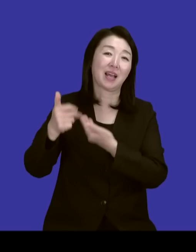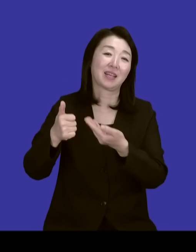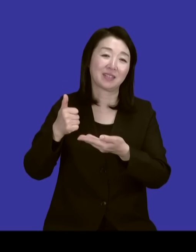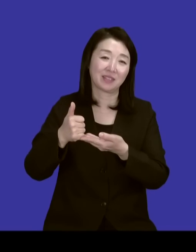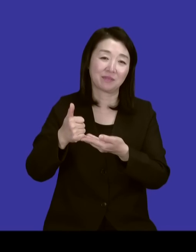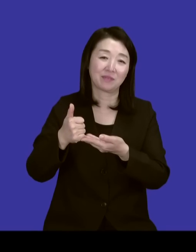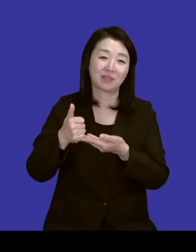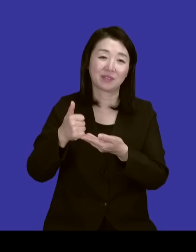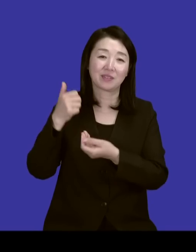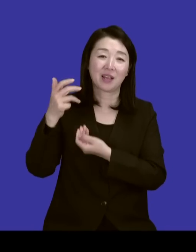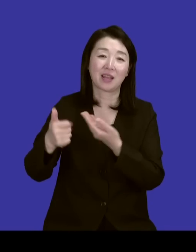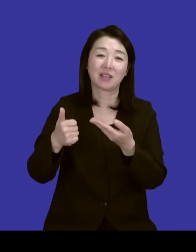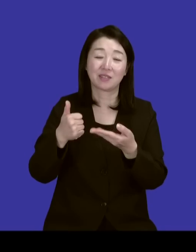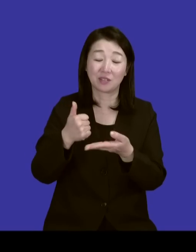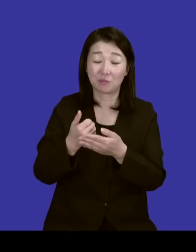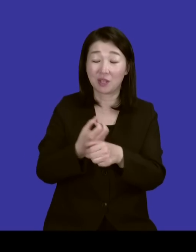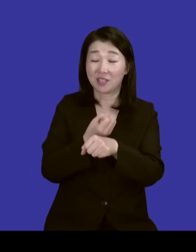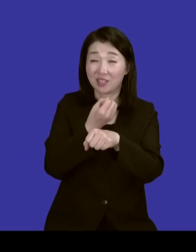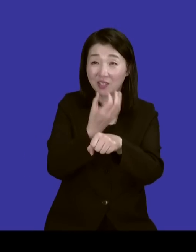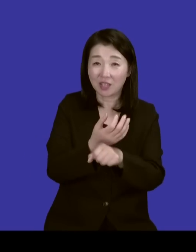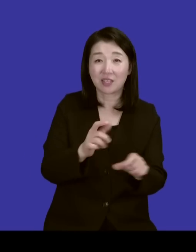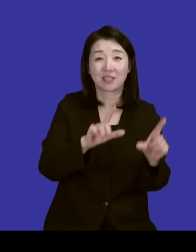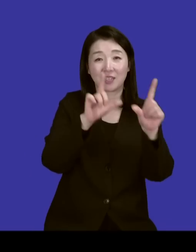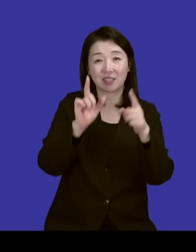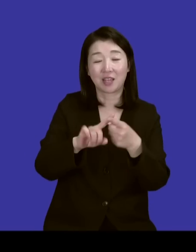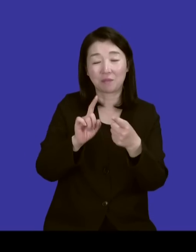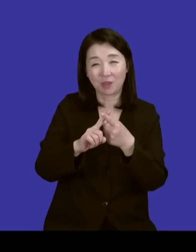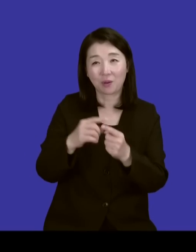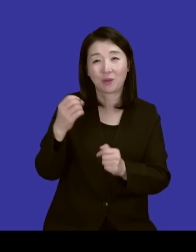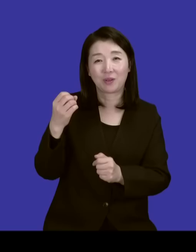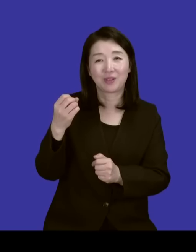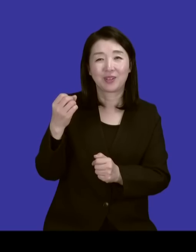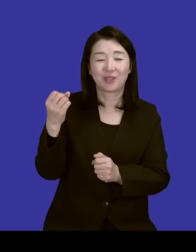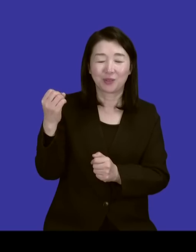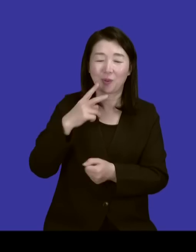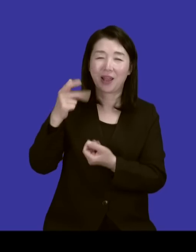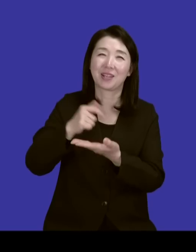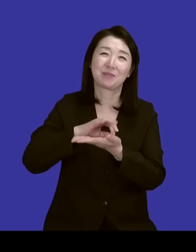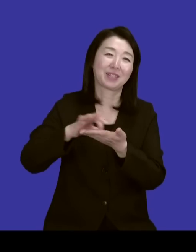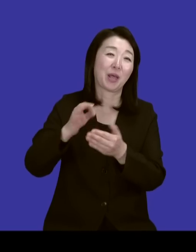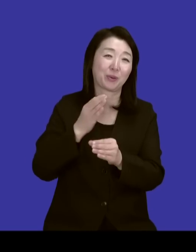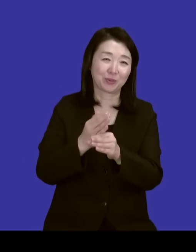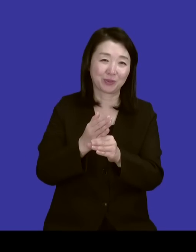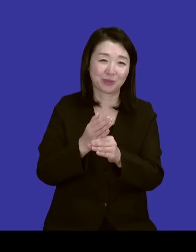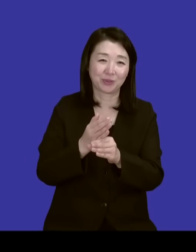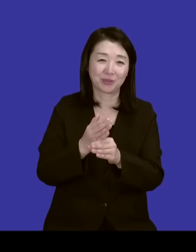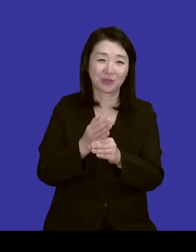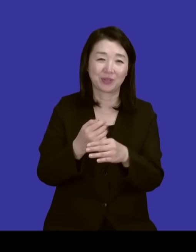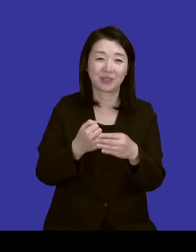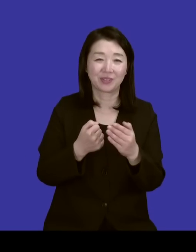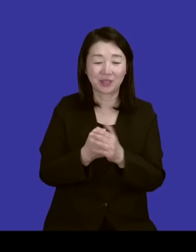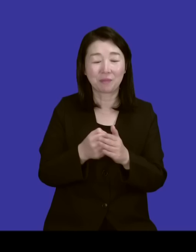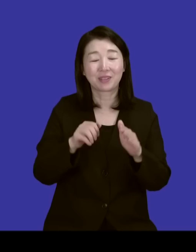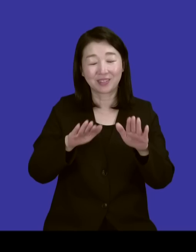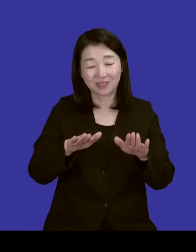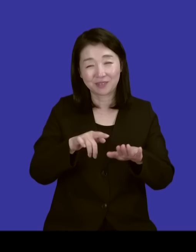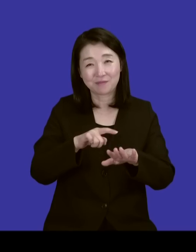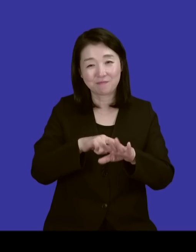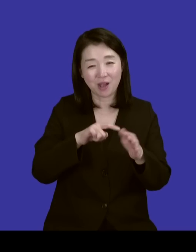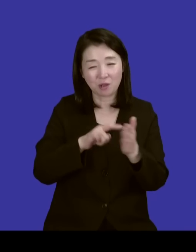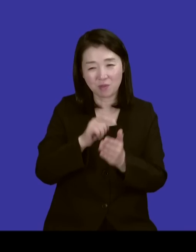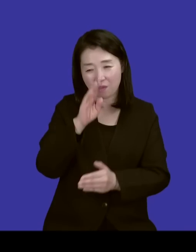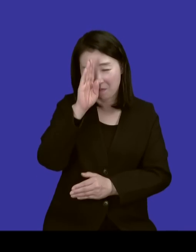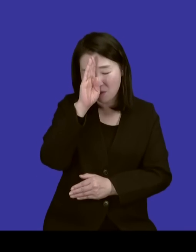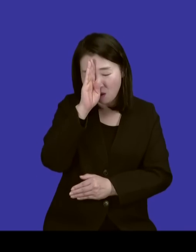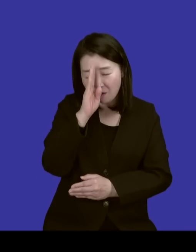그 하나님을 전하시는 삶으로 하나님이 다시 지금 계속 사용하시고 계신 것 같아요. 그래서 지금 얼마나 마음이 병들과 아픈